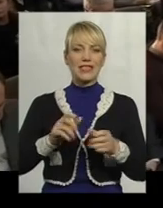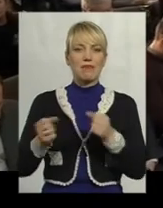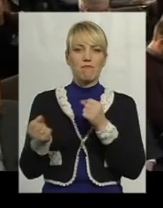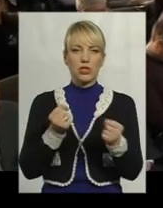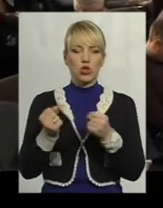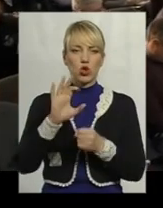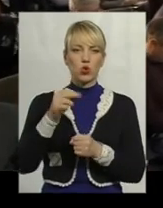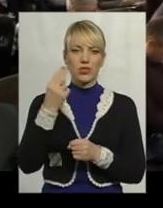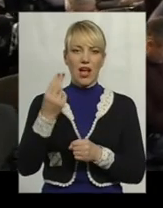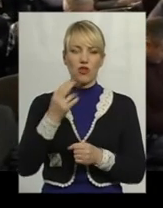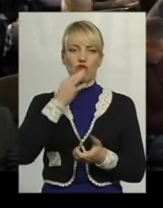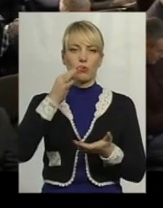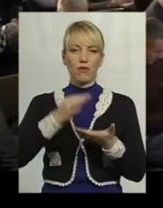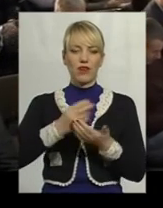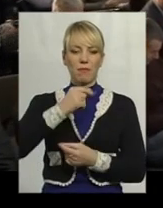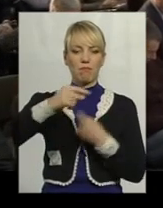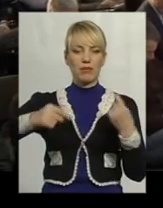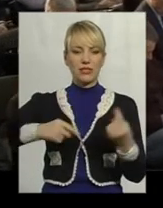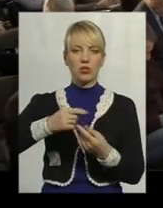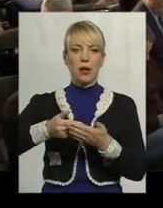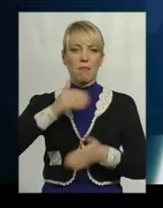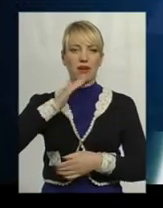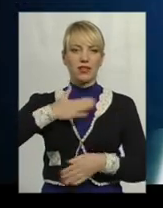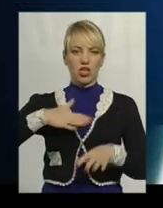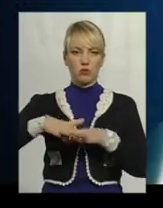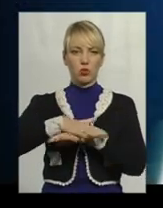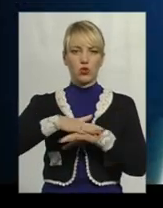бізнесу перед нашим суспільством.